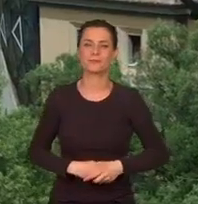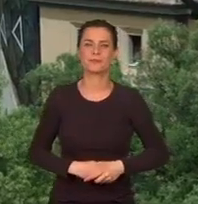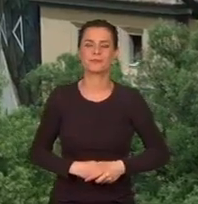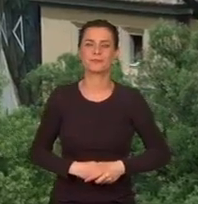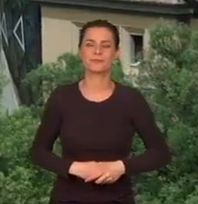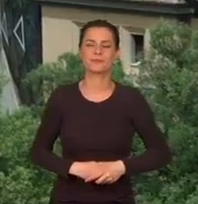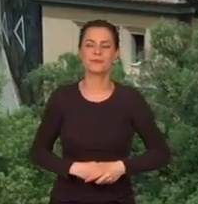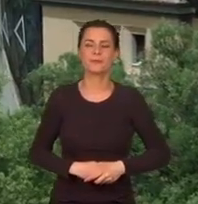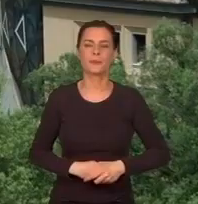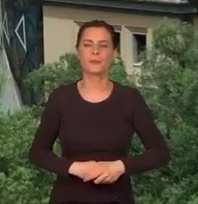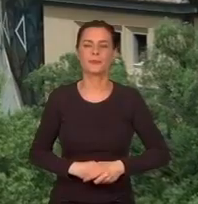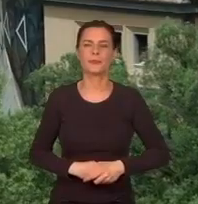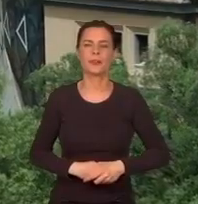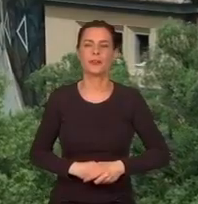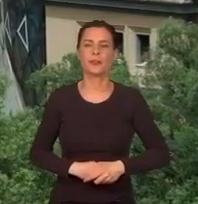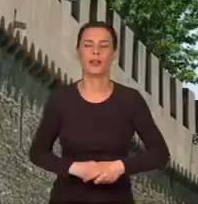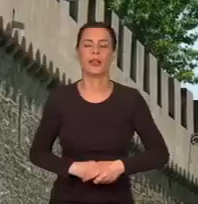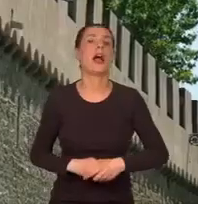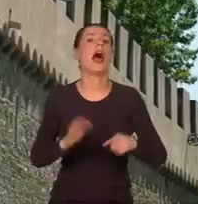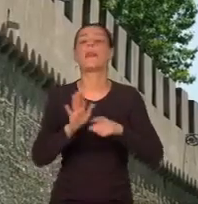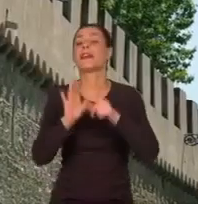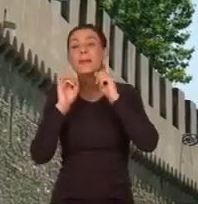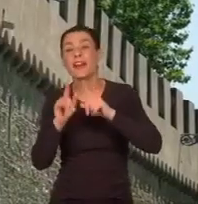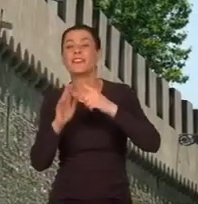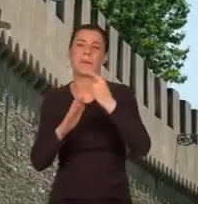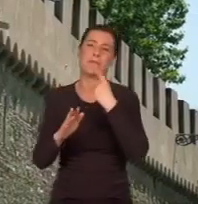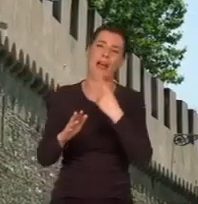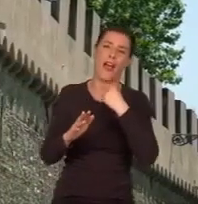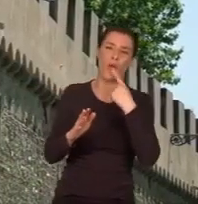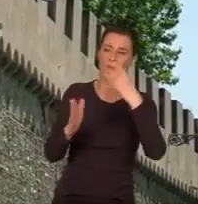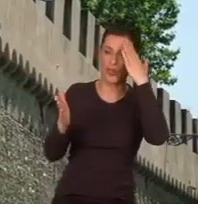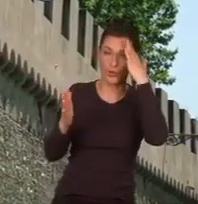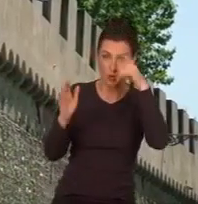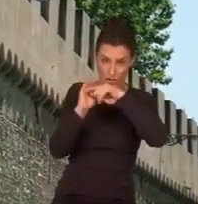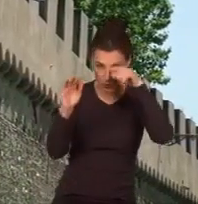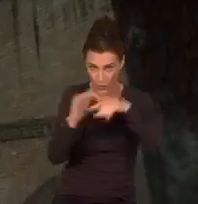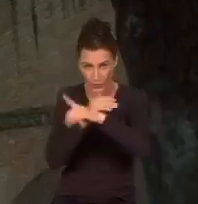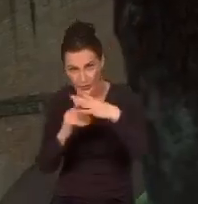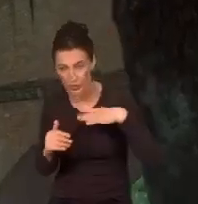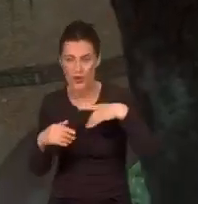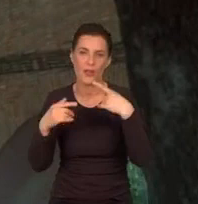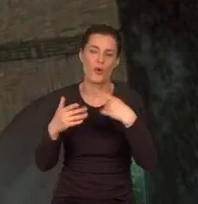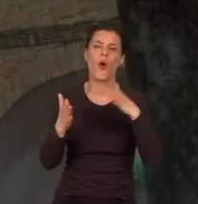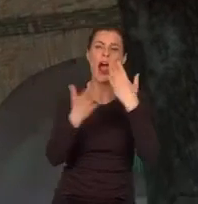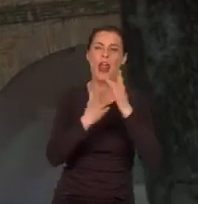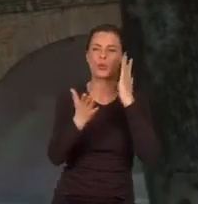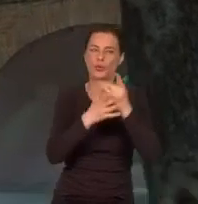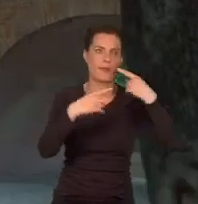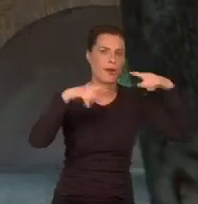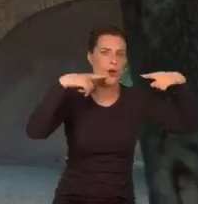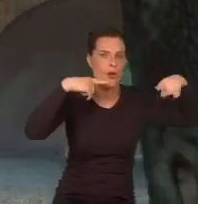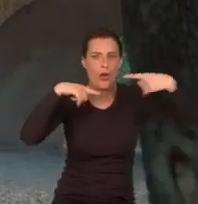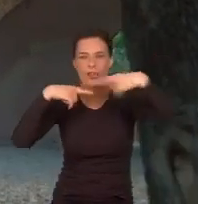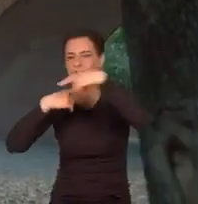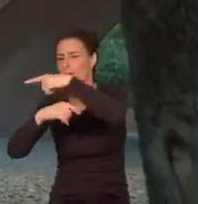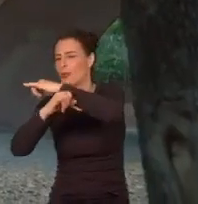Poza tymi militarnymi zdarzeniami mało wiadomo o użytkowaniu chodnika. To wystarczyło jako pożywka dla plotek o niesłychanych